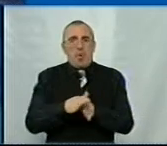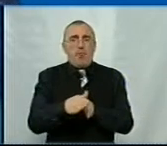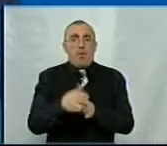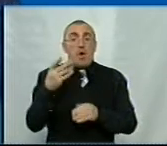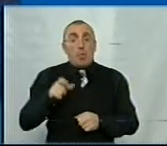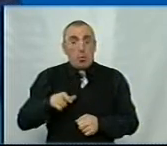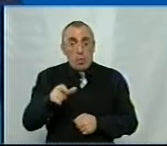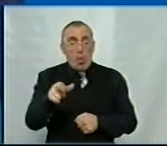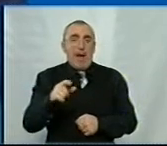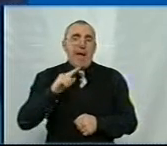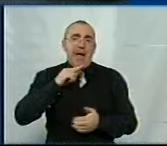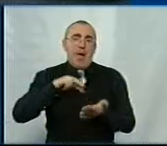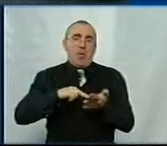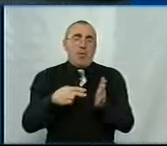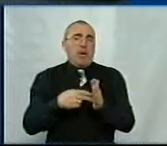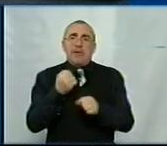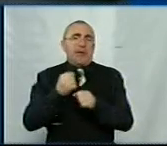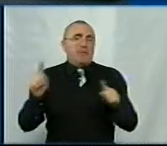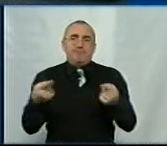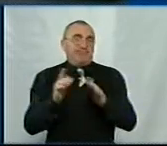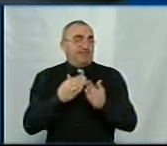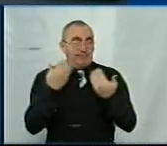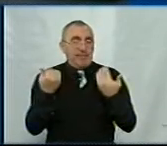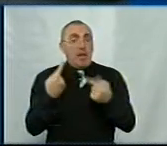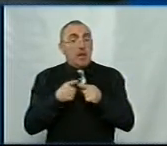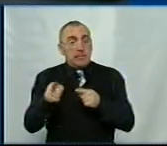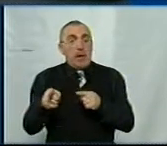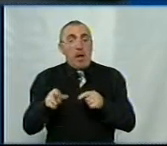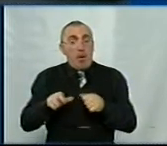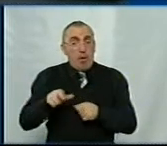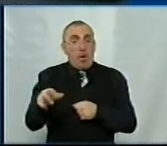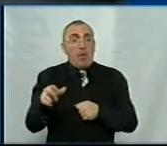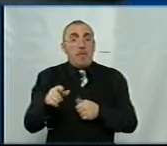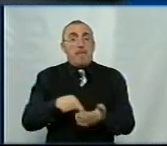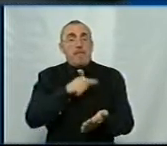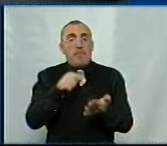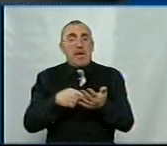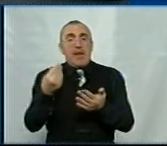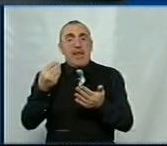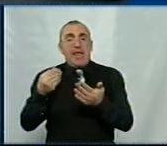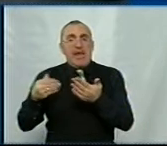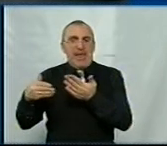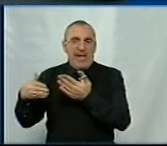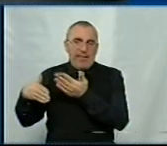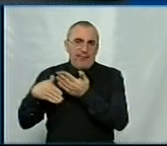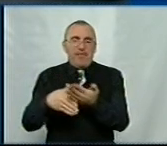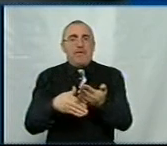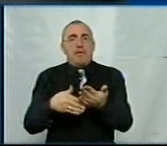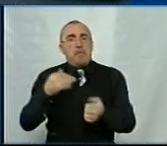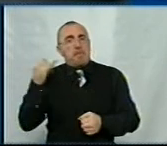Якщо дорога, вона економіку не зробить, але це артерії нашого міста, це інвестиції нашого міста, це